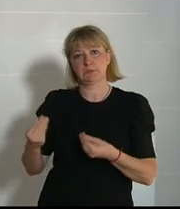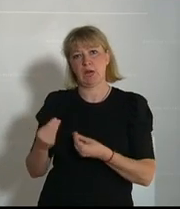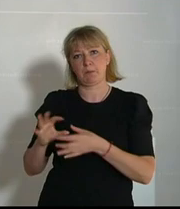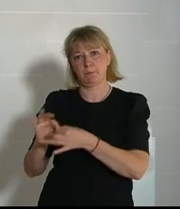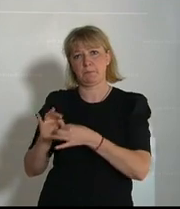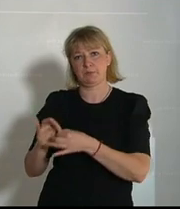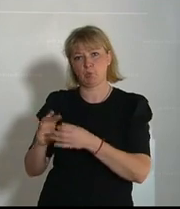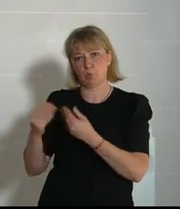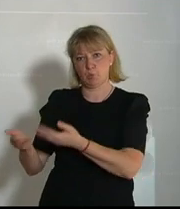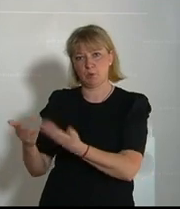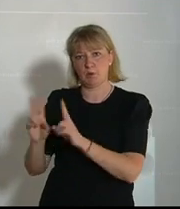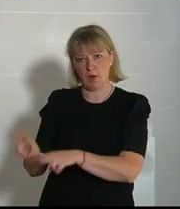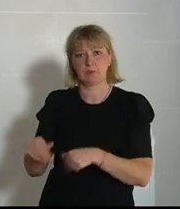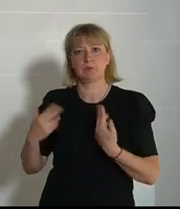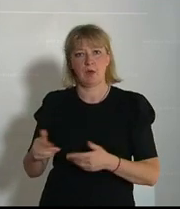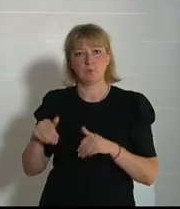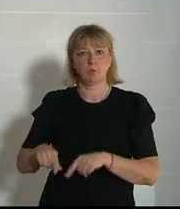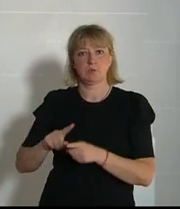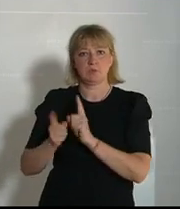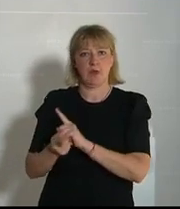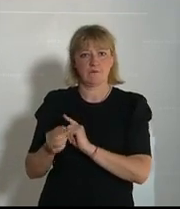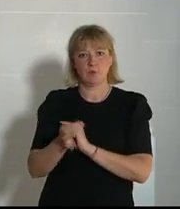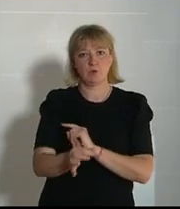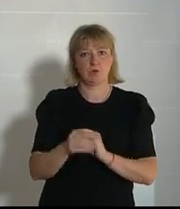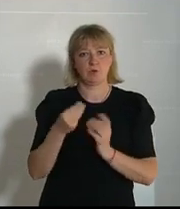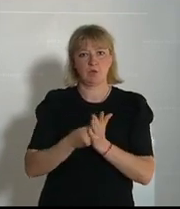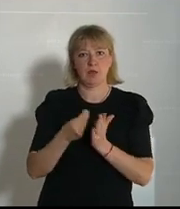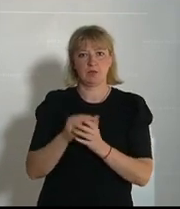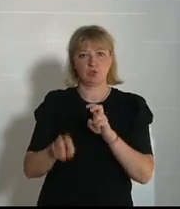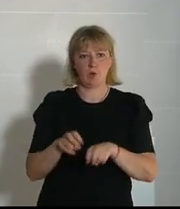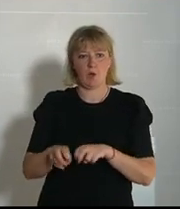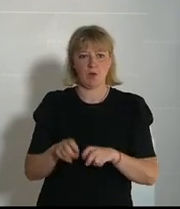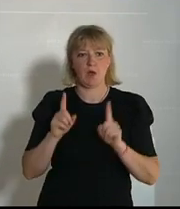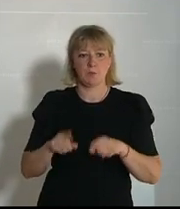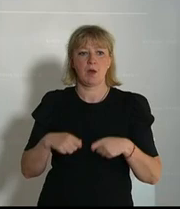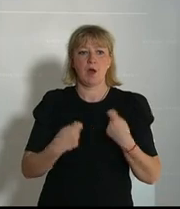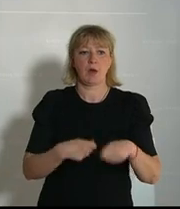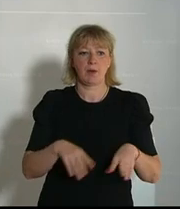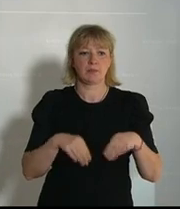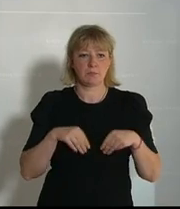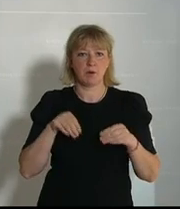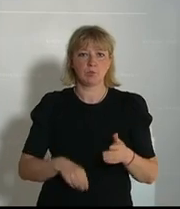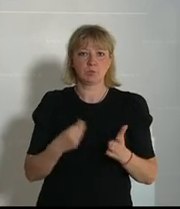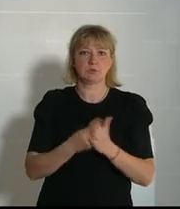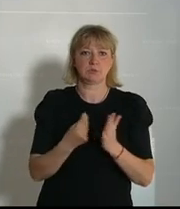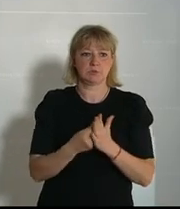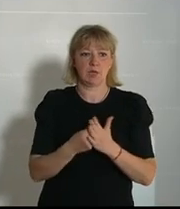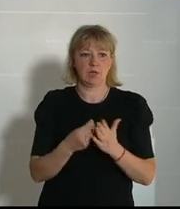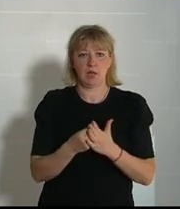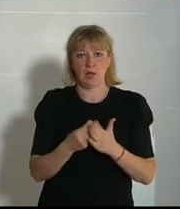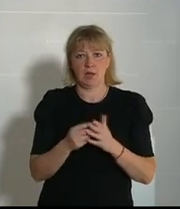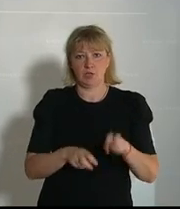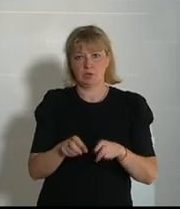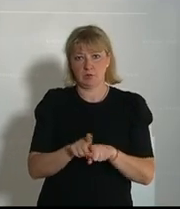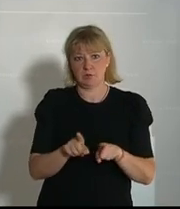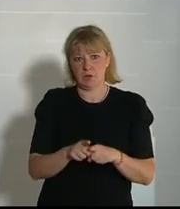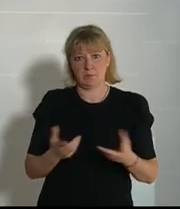dann muss er seine Steuer dafür zahlen. Da gibt es Arbeitnehmer, die müssen zahlen. Jetzt haben Sie gerade die Wurstsemmler-Lass behandelt,